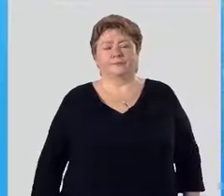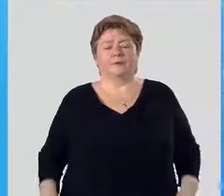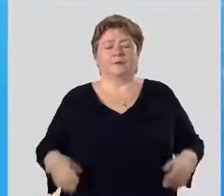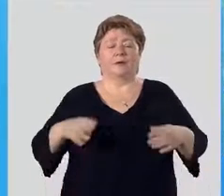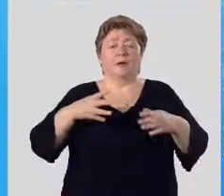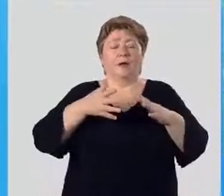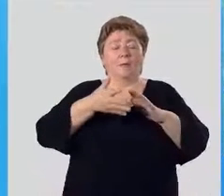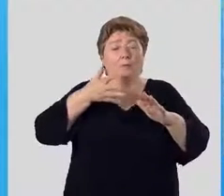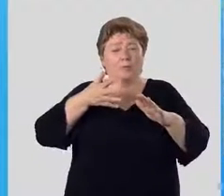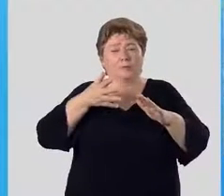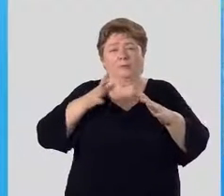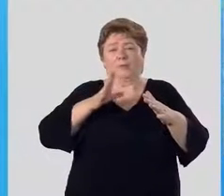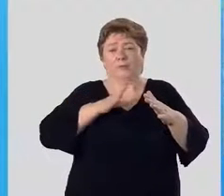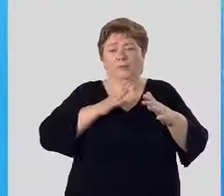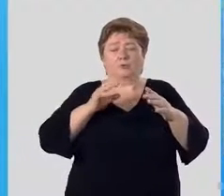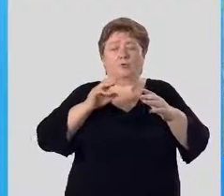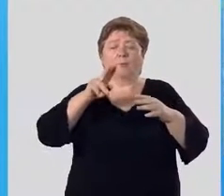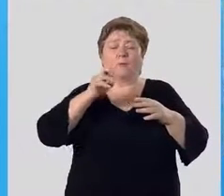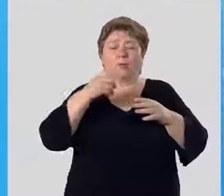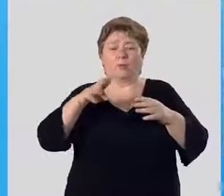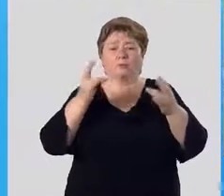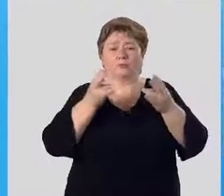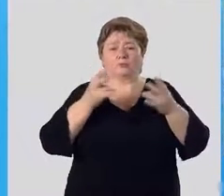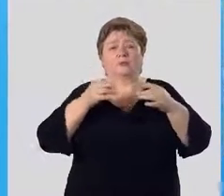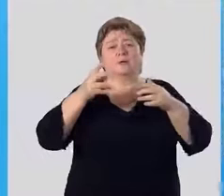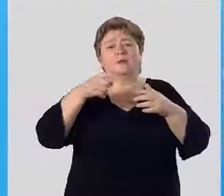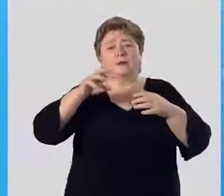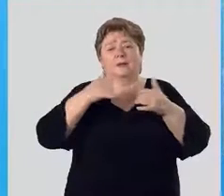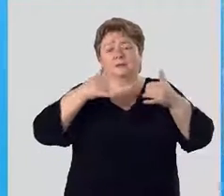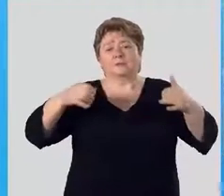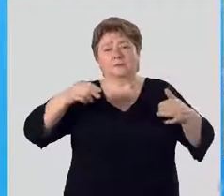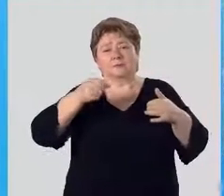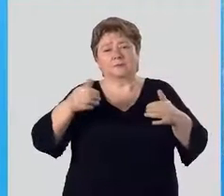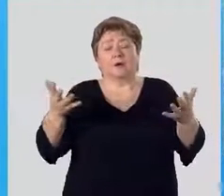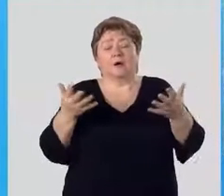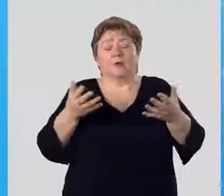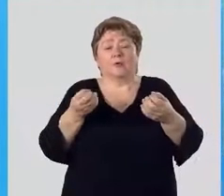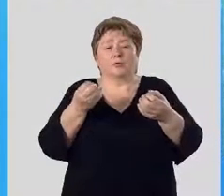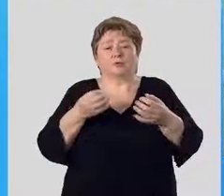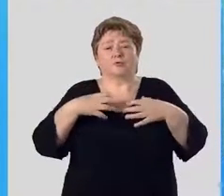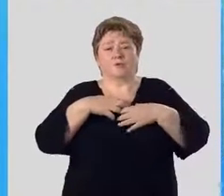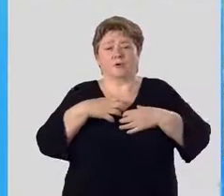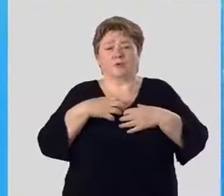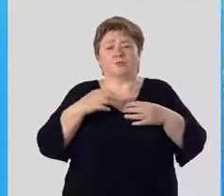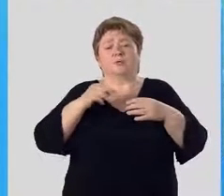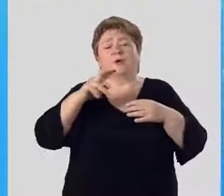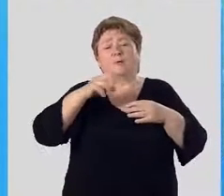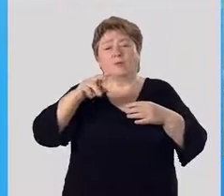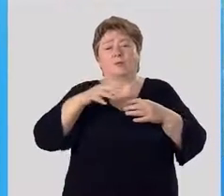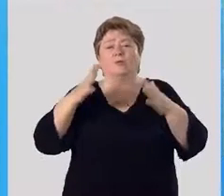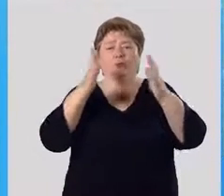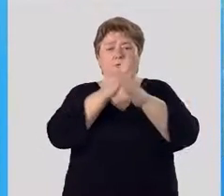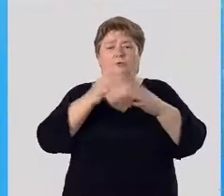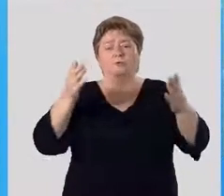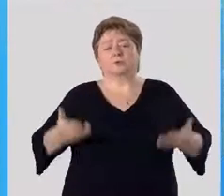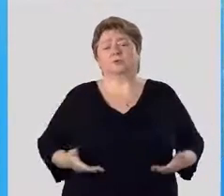Итак, мы выяснили, что плоды нужно для распространения семян. А какое еще значение имеют плоды в природе